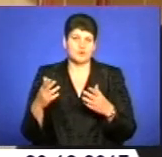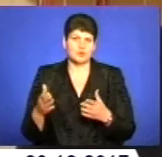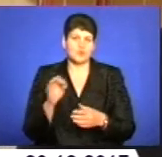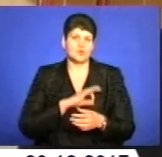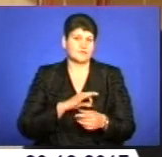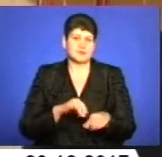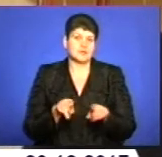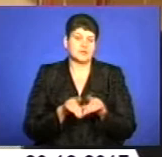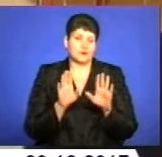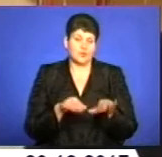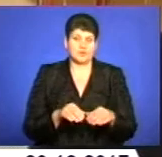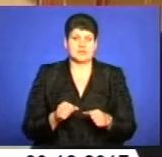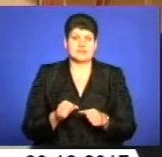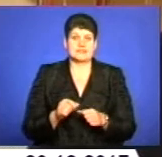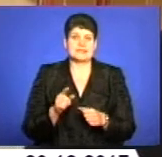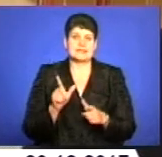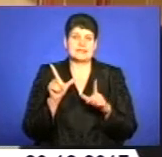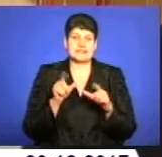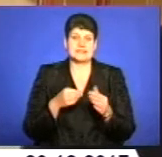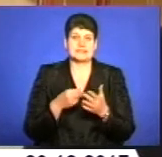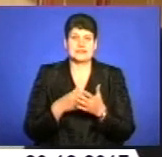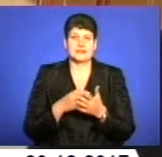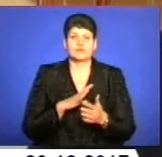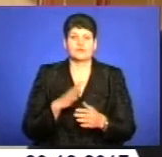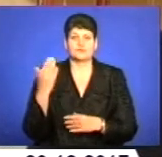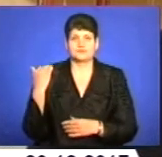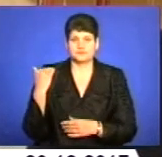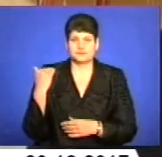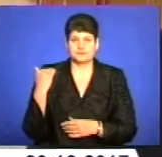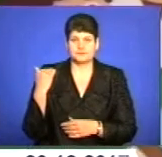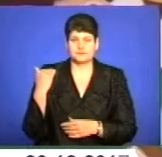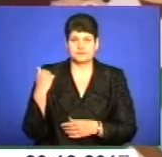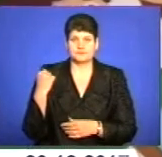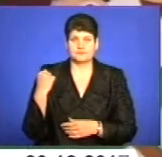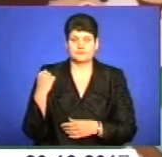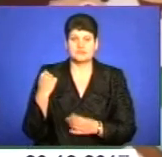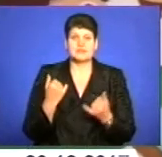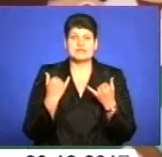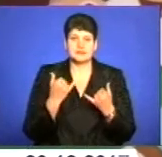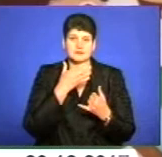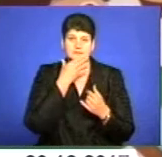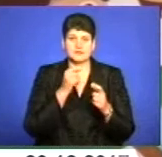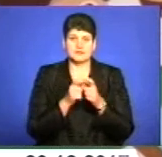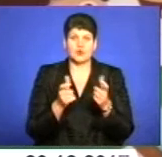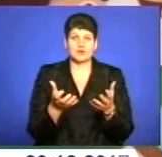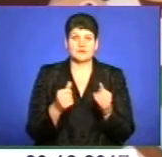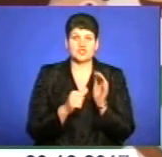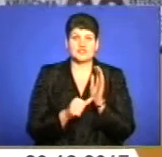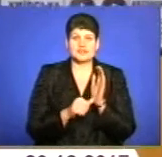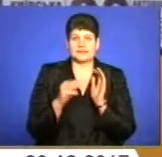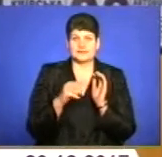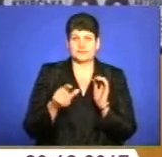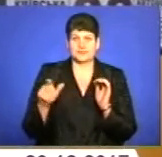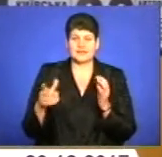користуватися також за тарифом, який ще був зниженням. Наразі файні картки отримали 60 тисяч